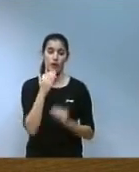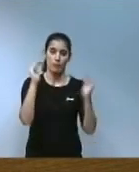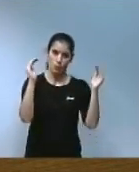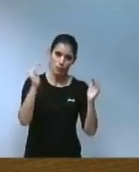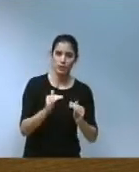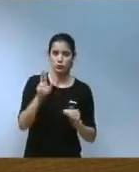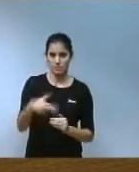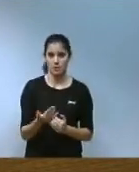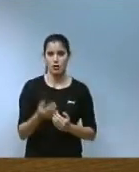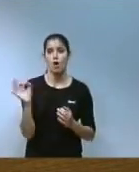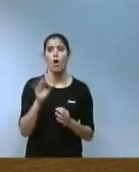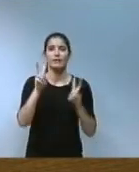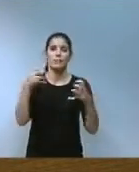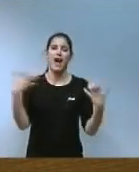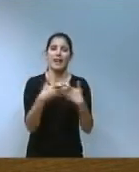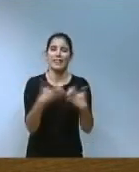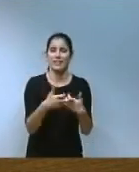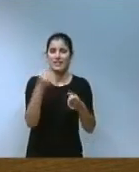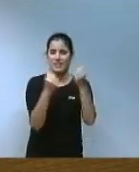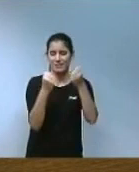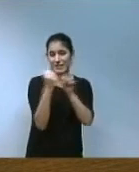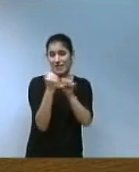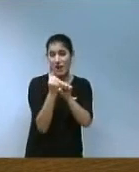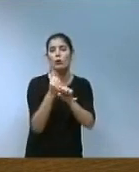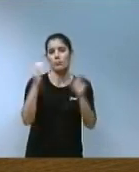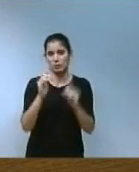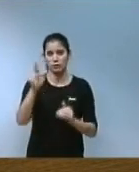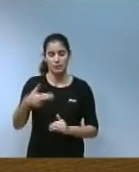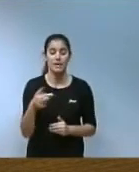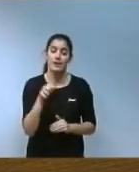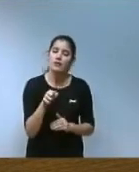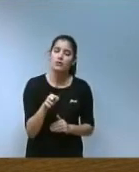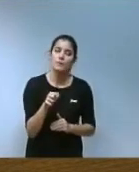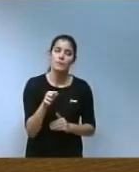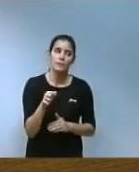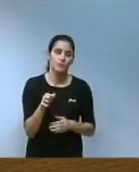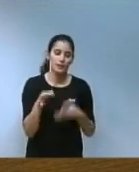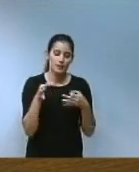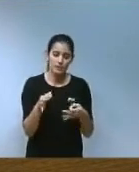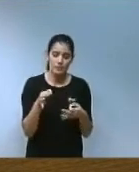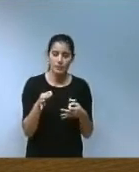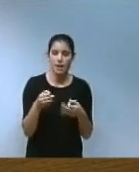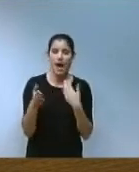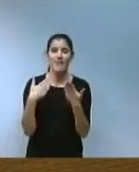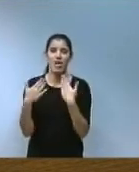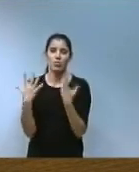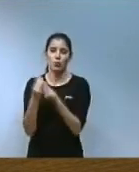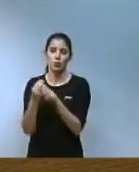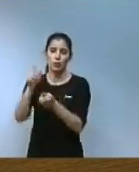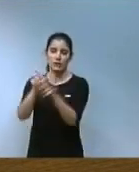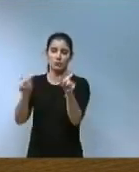altres. Crec, de manera firme, en el valor del diàleg amb aquells que millor coneixen el seu sector i la seva terra.